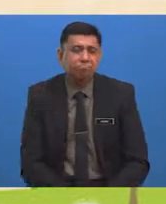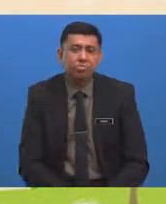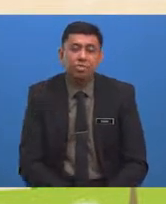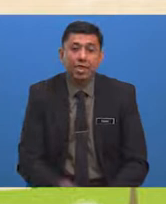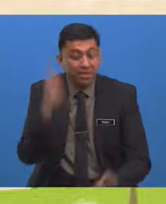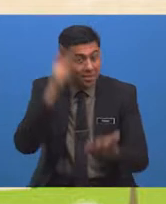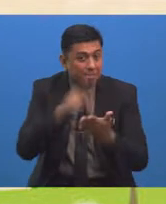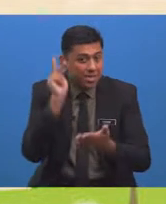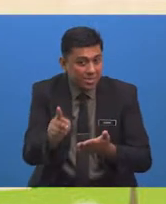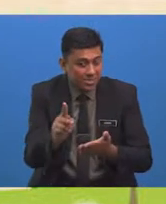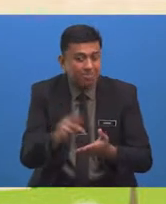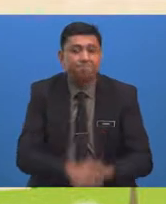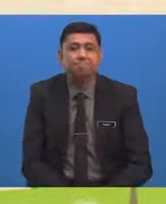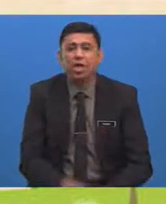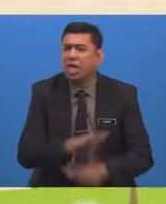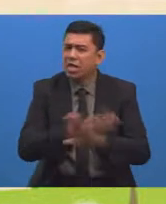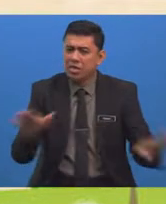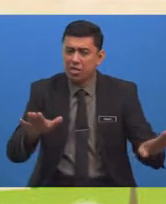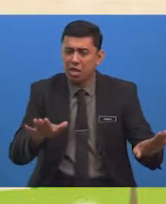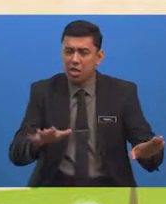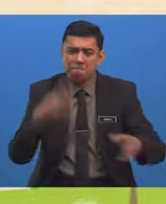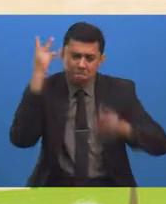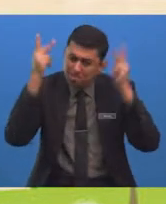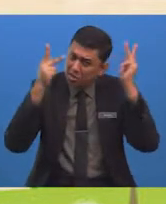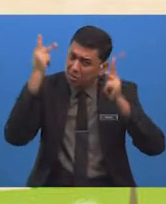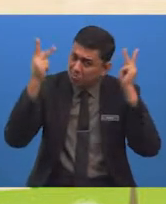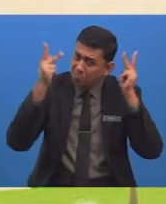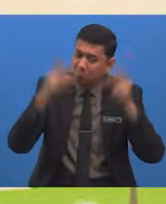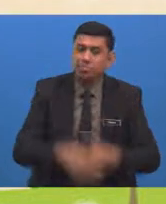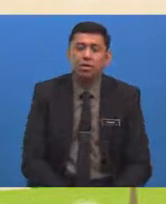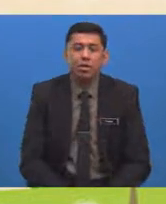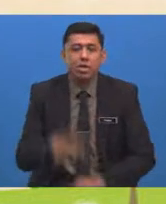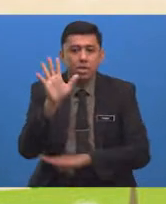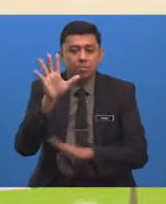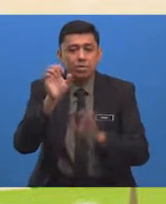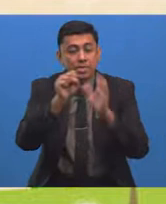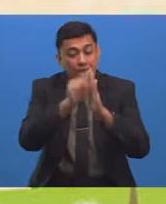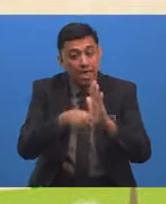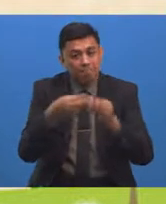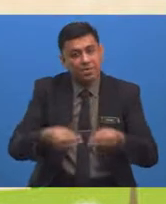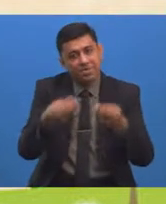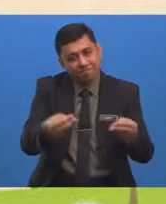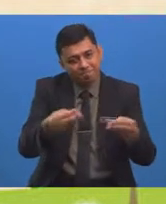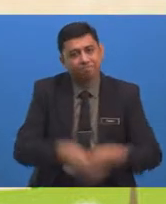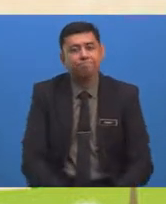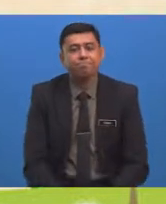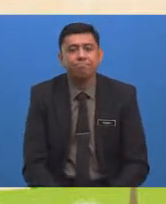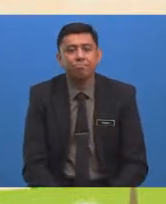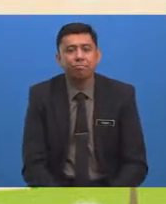Kenalpasti Betul-Betul Jangan Terkeliru Lima Saat lagi Cikgu berikan